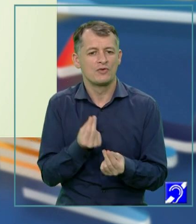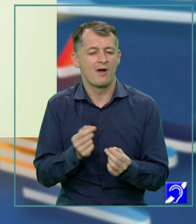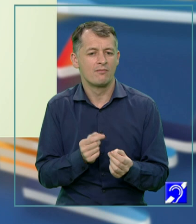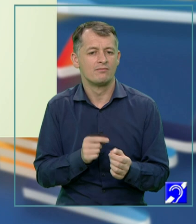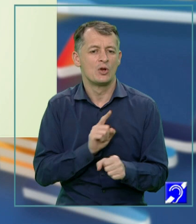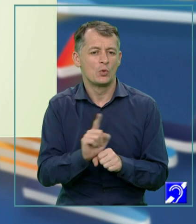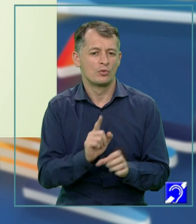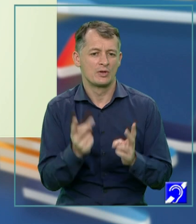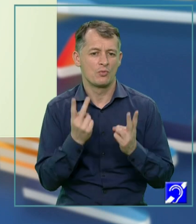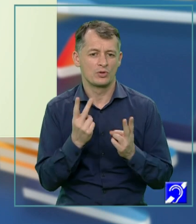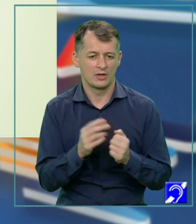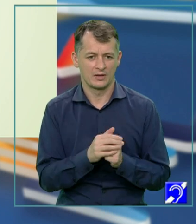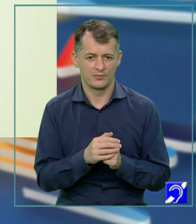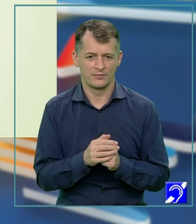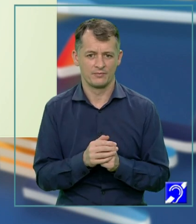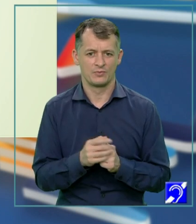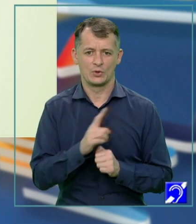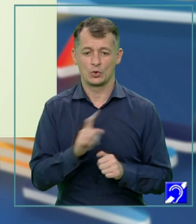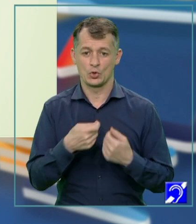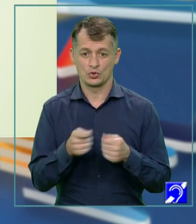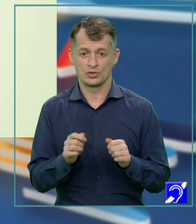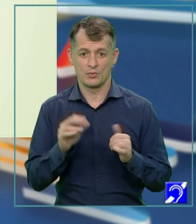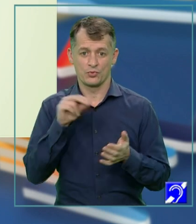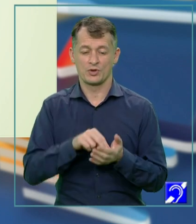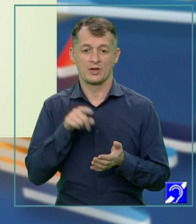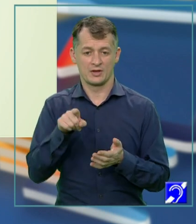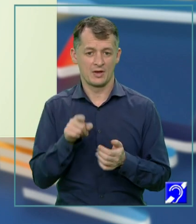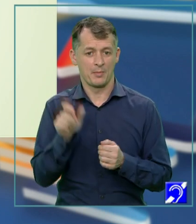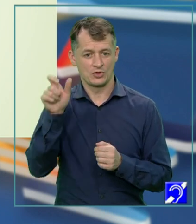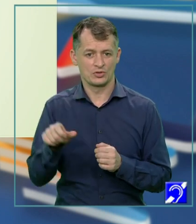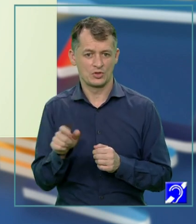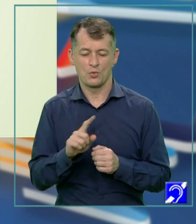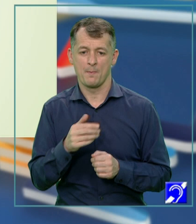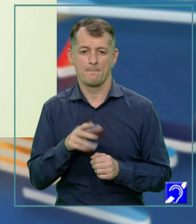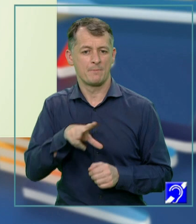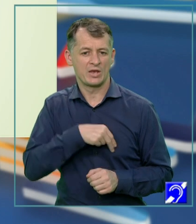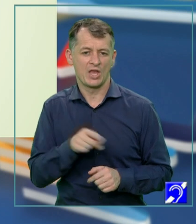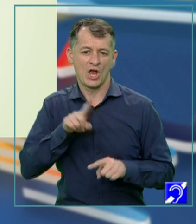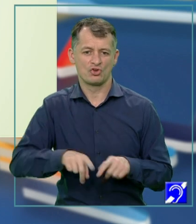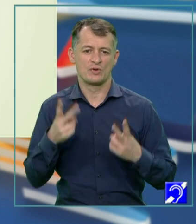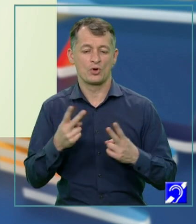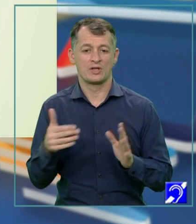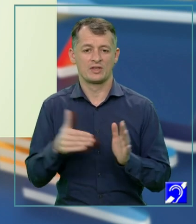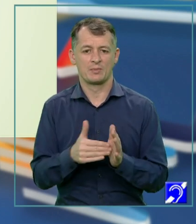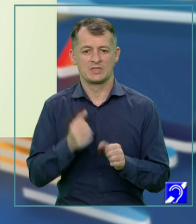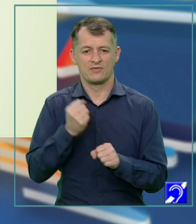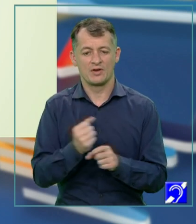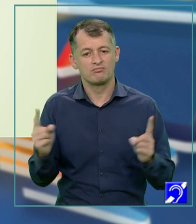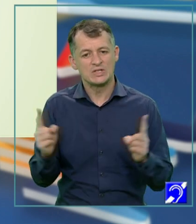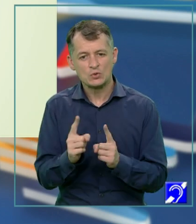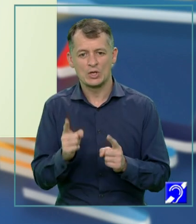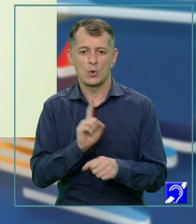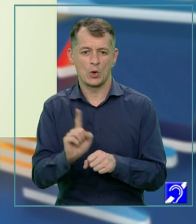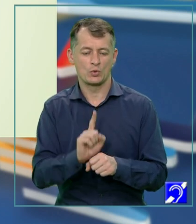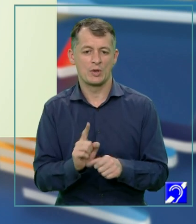just. Nu tot ce se întâmplă cu tine ca personaj în decursul piesei merită aceeași importanță. Trebuie să știi să rezumi unele lucruri și să pui